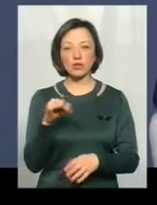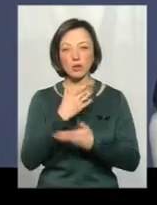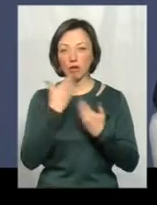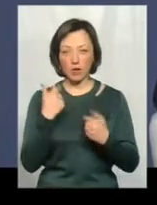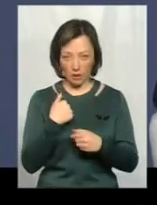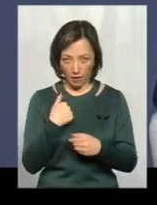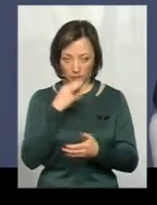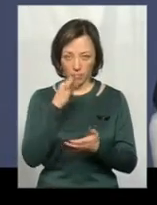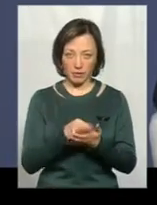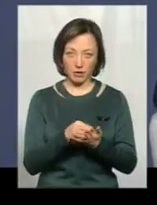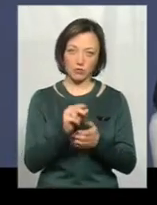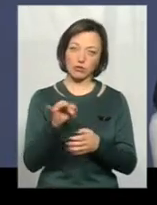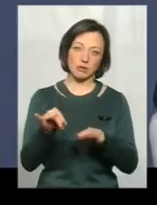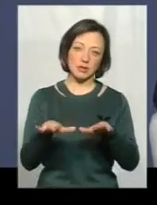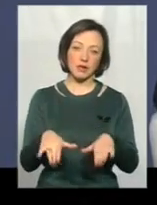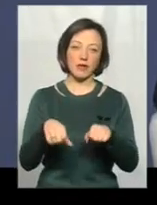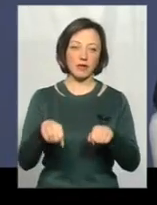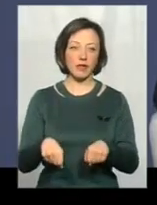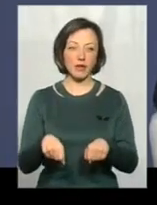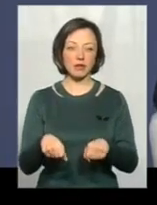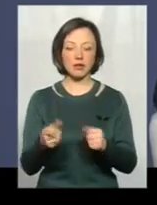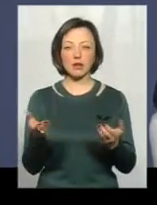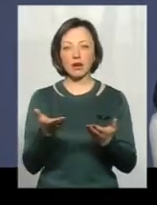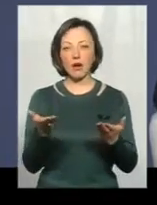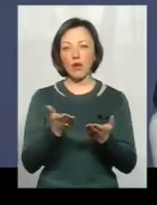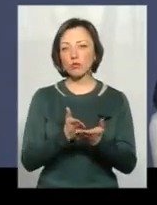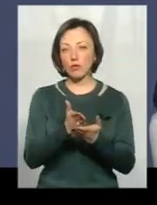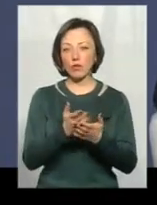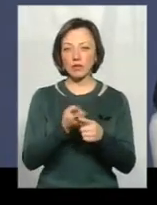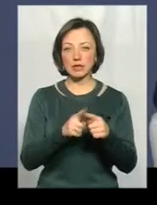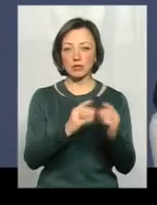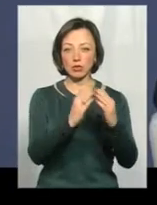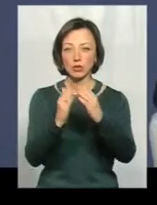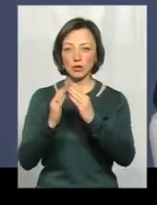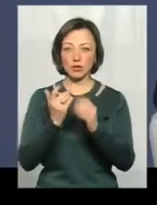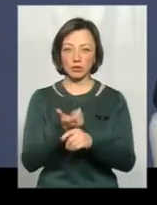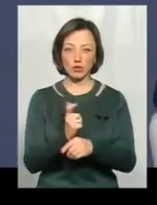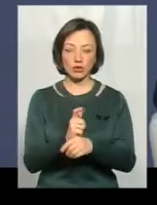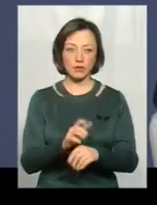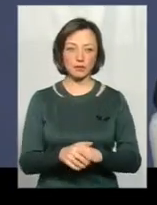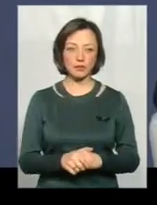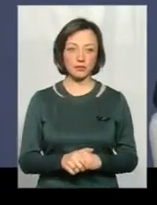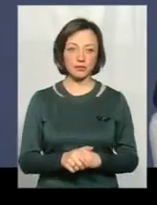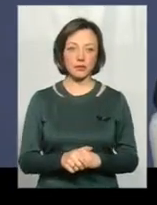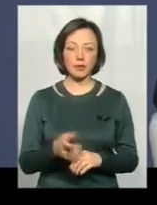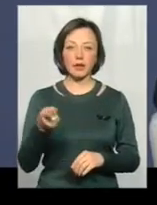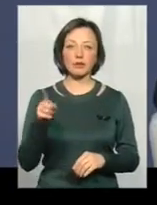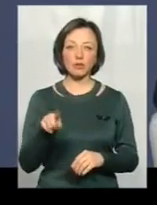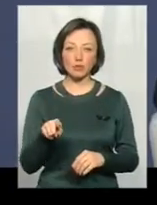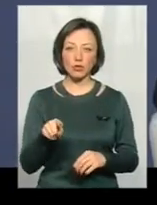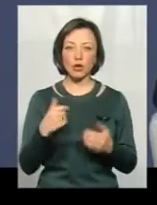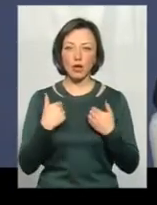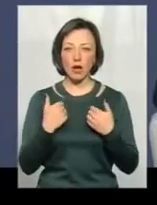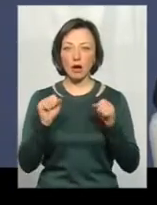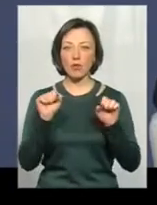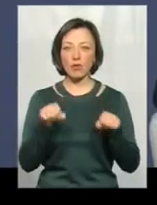я відповідаю. Чи місцева влада, яка обслуговує ці будинки в більшості? Тому я